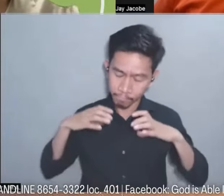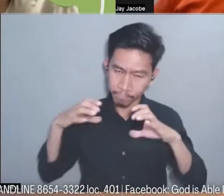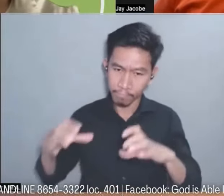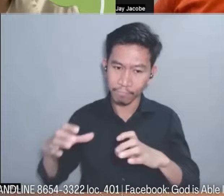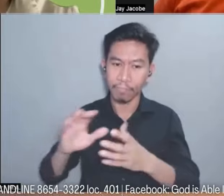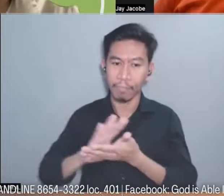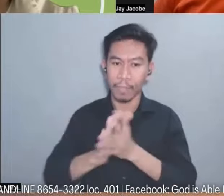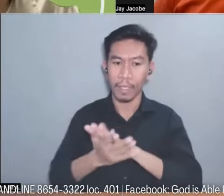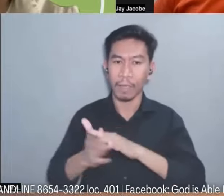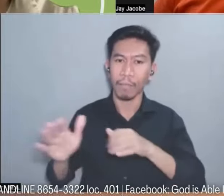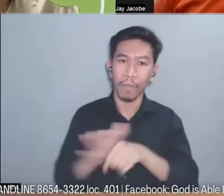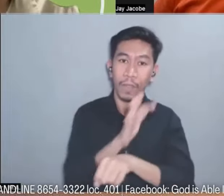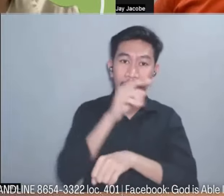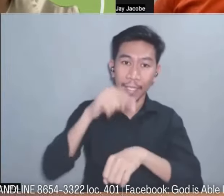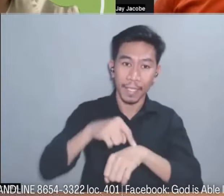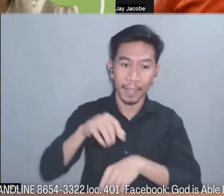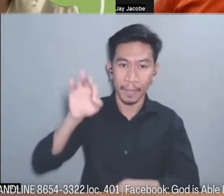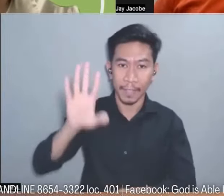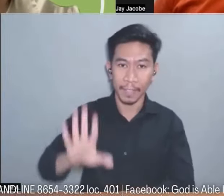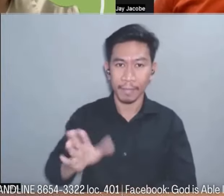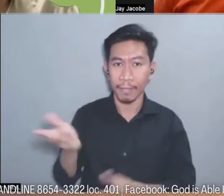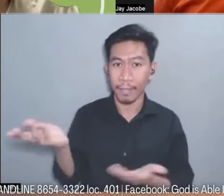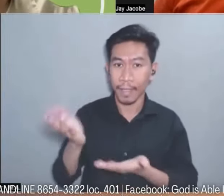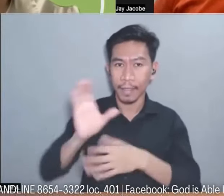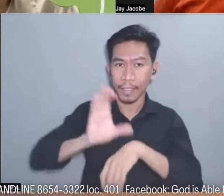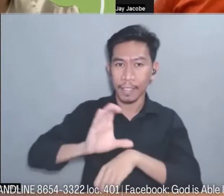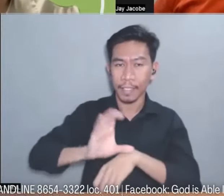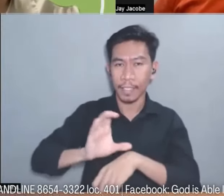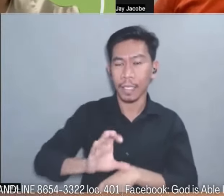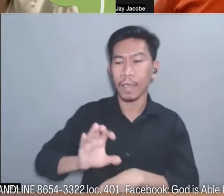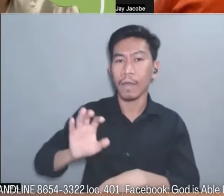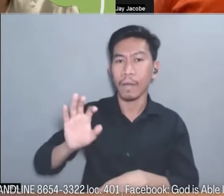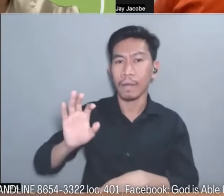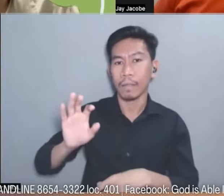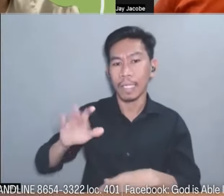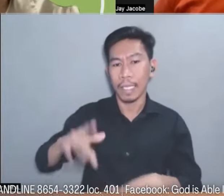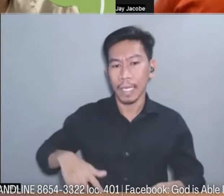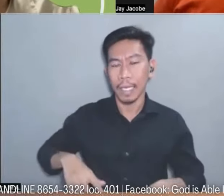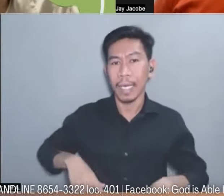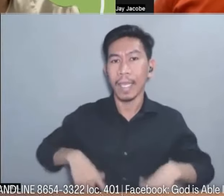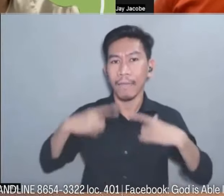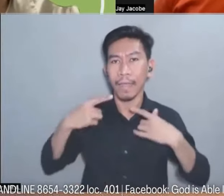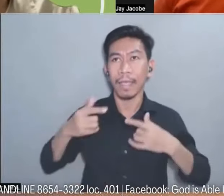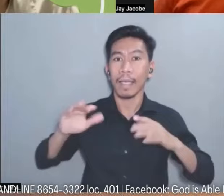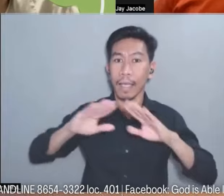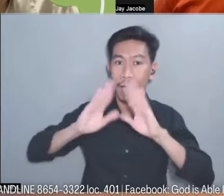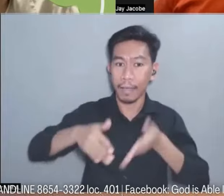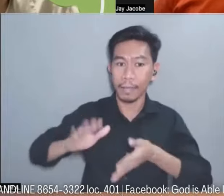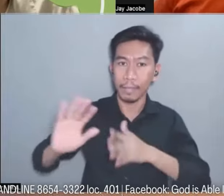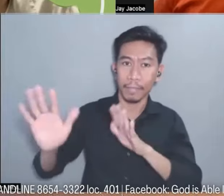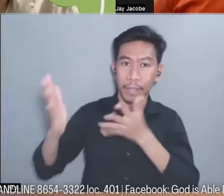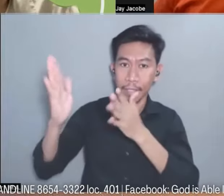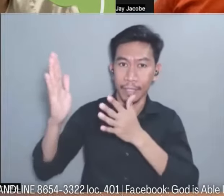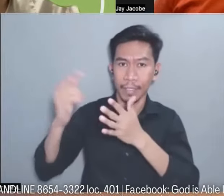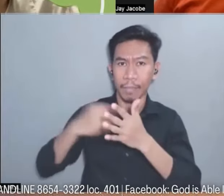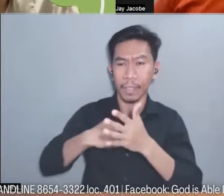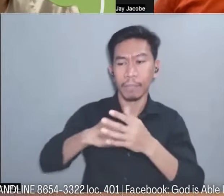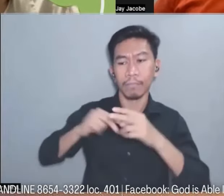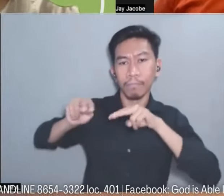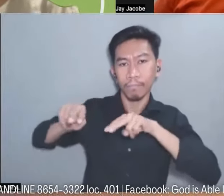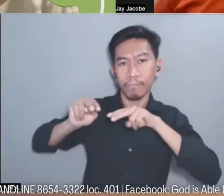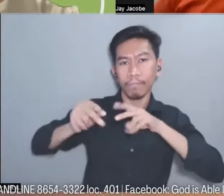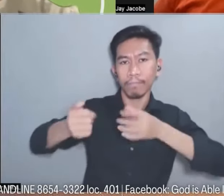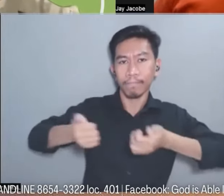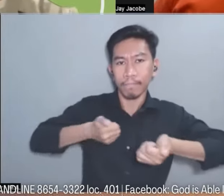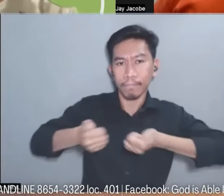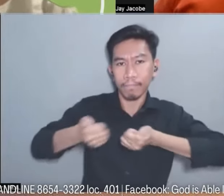One House of Praise. Ito po ay bilang isang administrative pastor and handling some